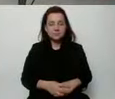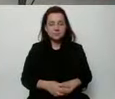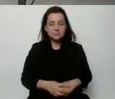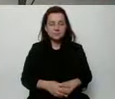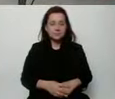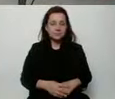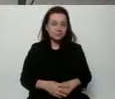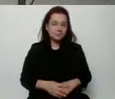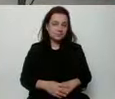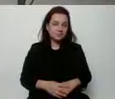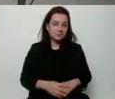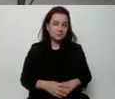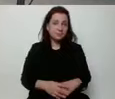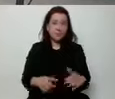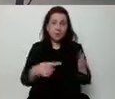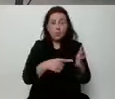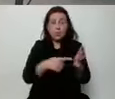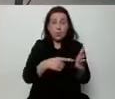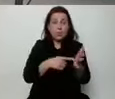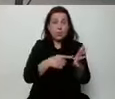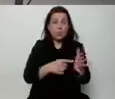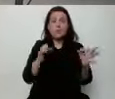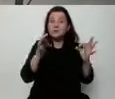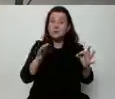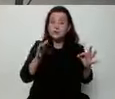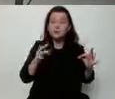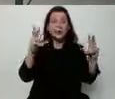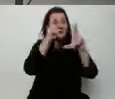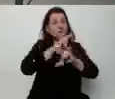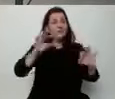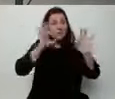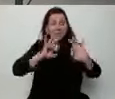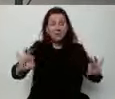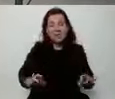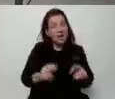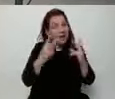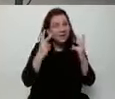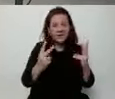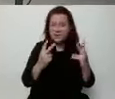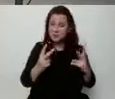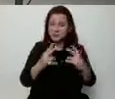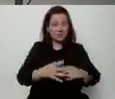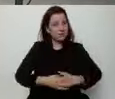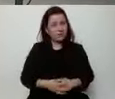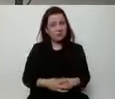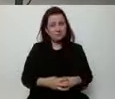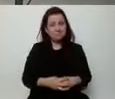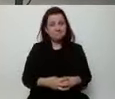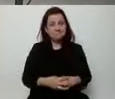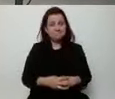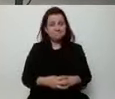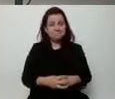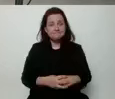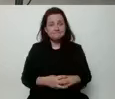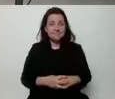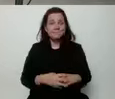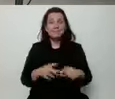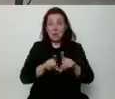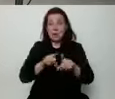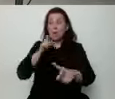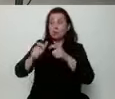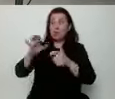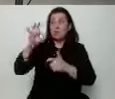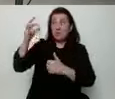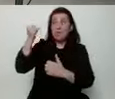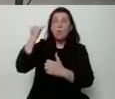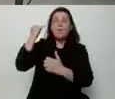To jest dzisiaj szanowni państwo najważniejsze. Żeby z jednej strony rozliczyć tę